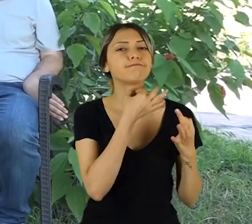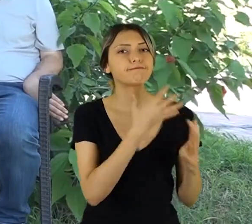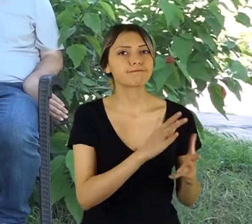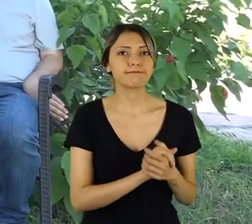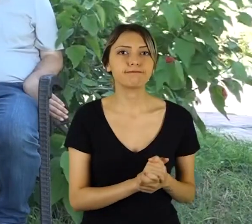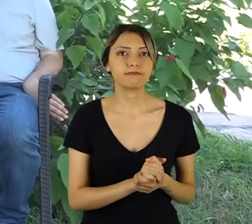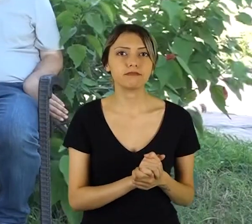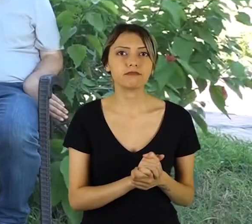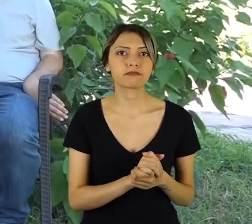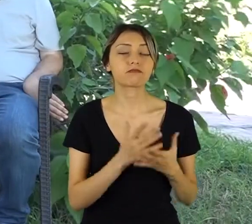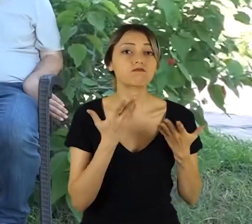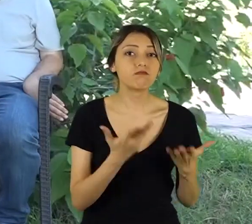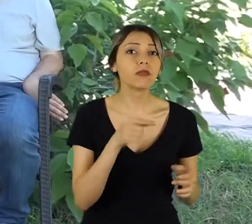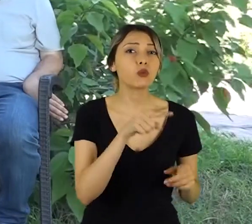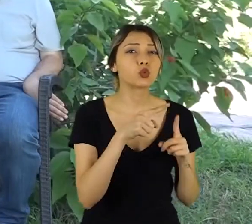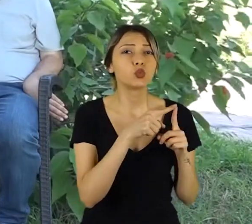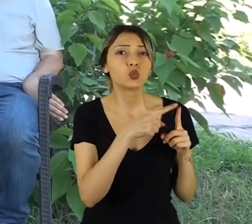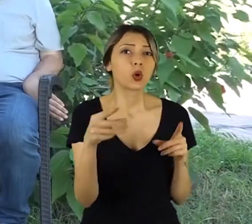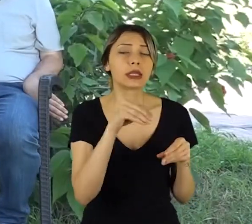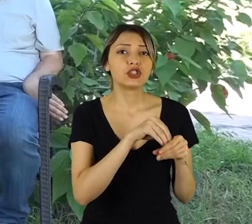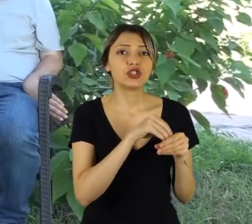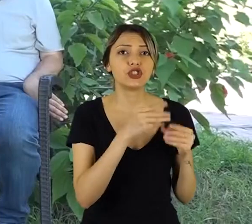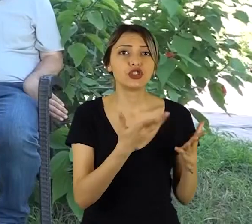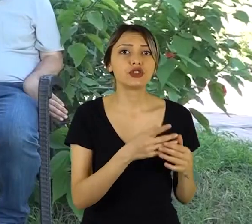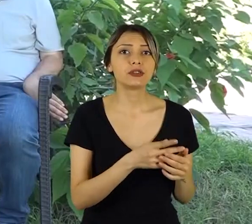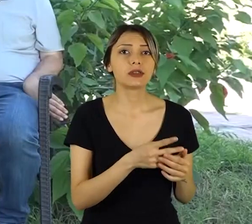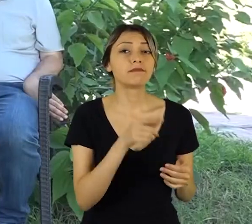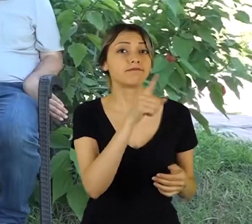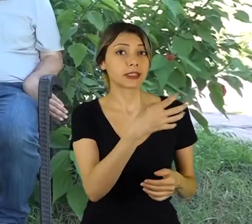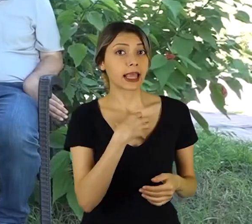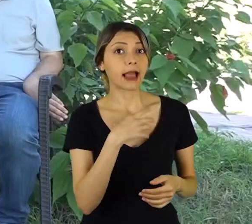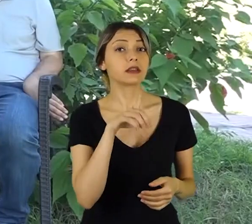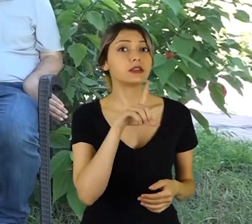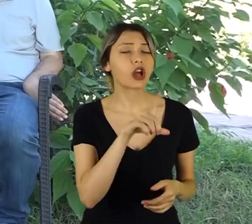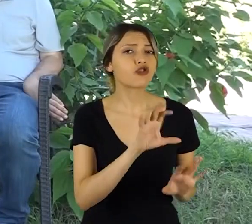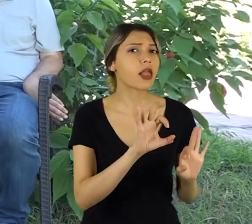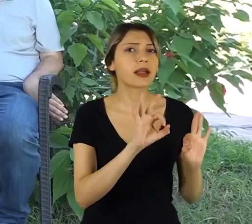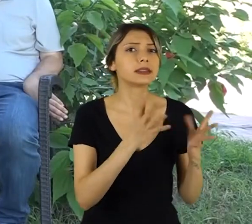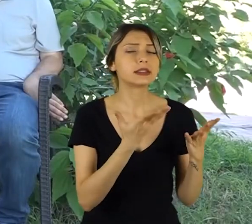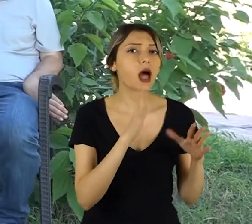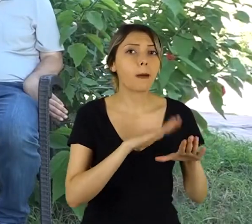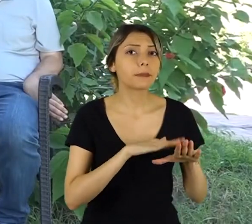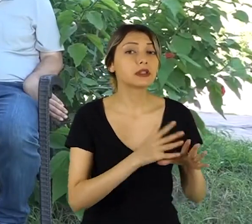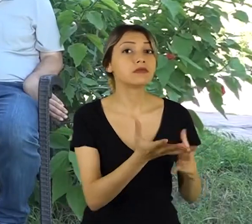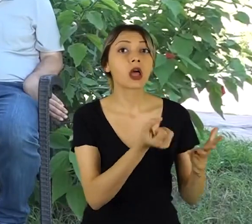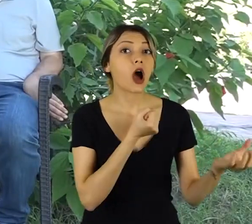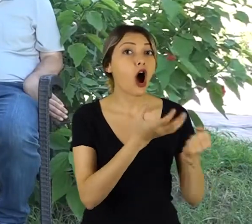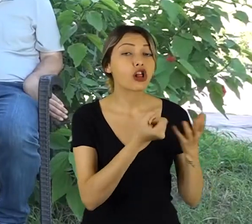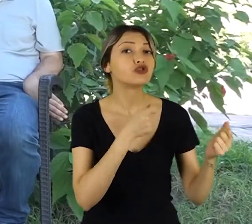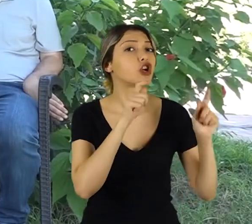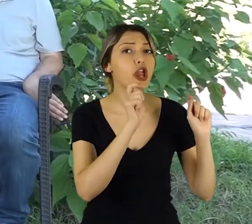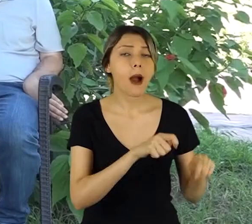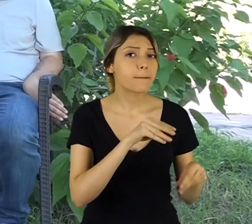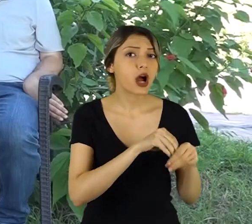ediyorum. Peki bu süreçte bireysel ihtiyaçlarınızın karşılanmasında, alışverişlerinizin